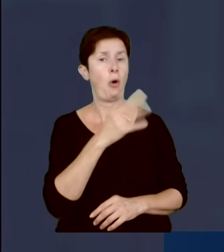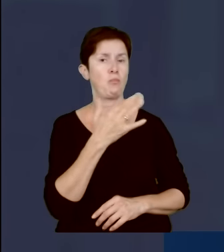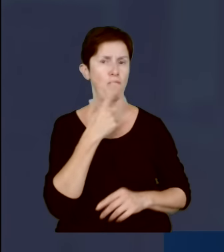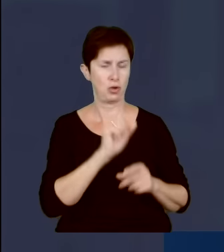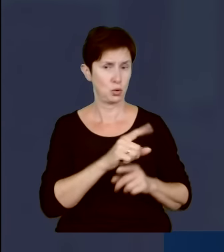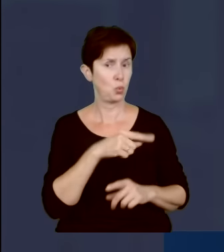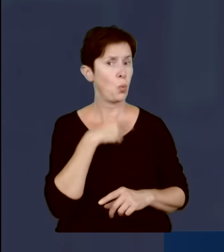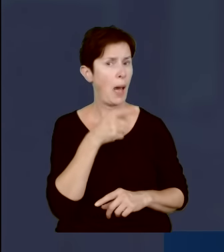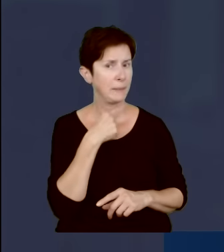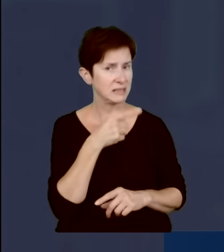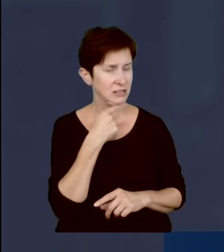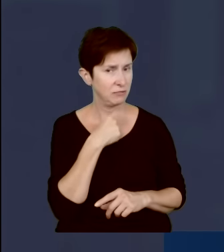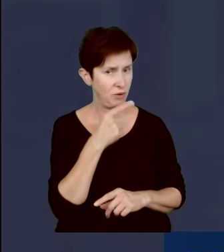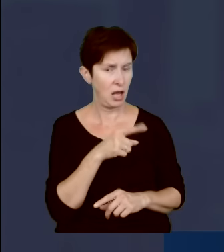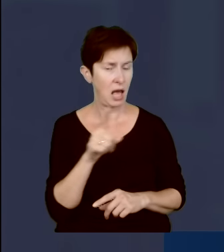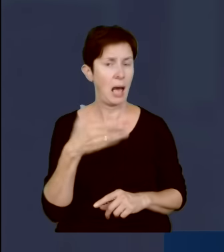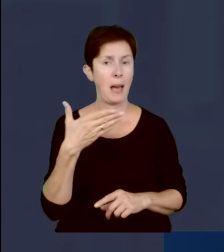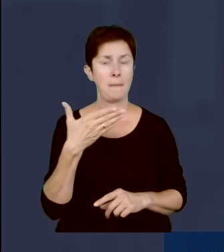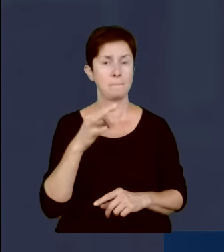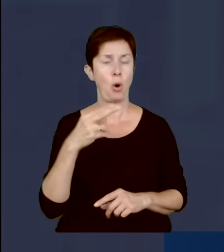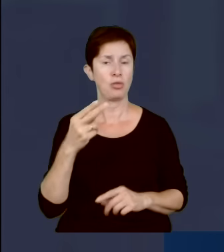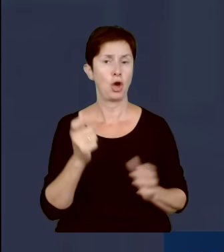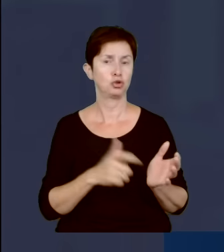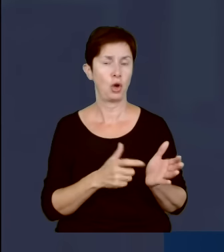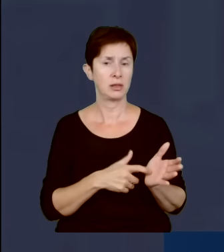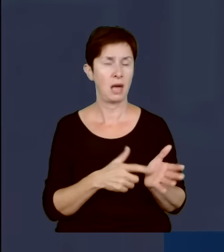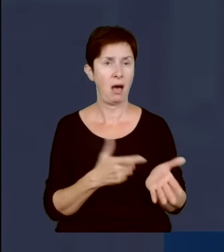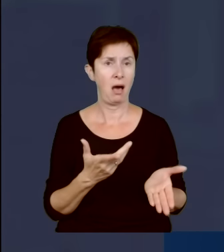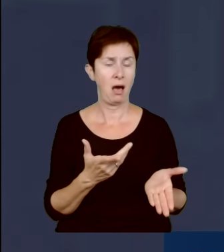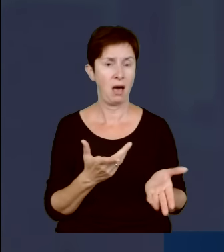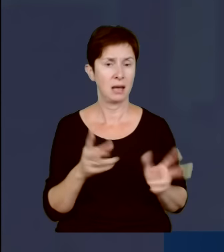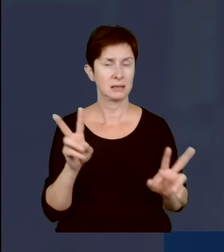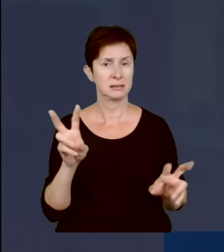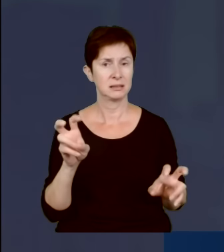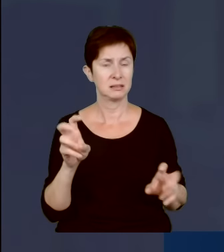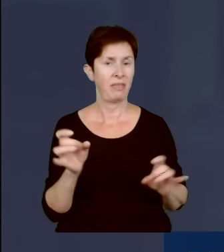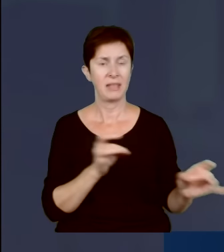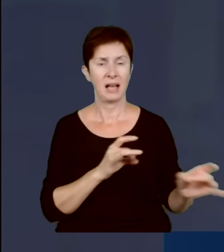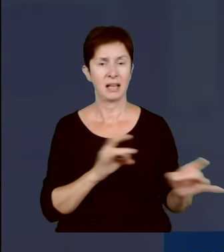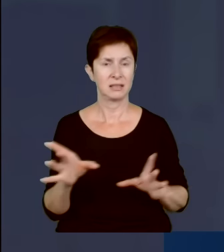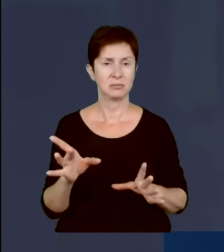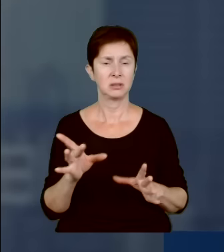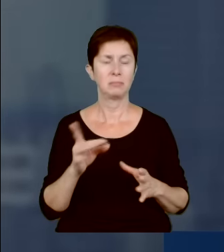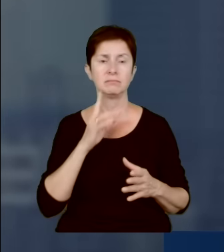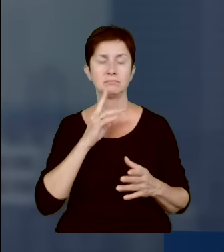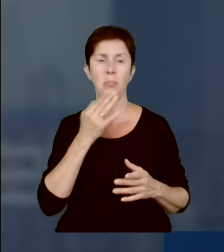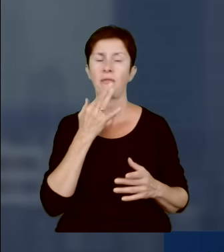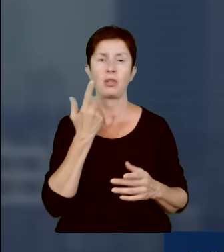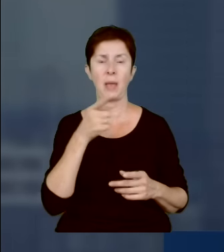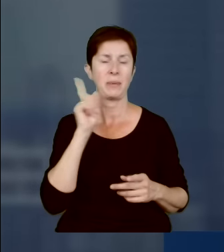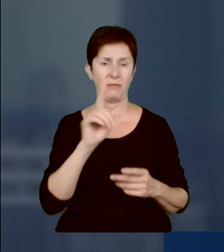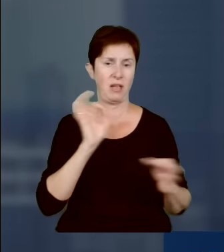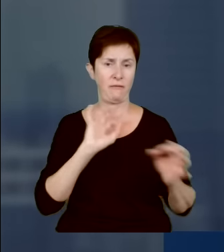zostało użyte. A MON żąda, też cytuję, natychmiastowego sprostowania fałszywych informacji przez